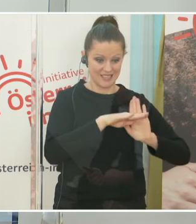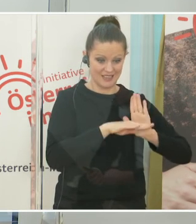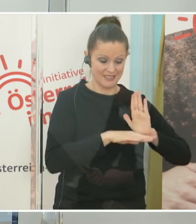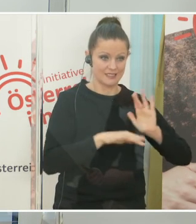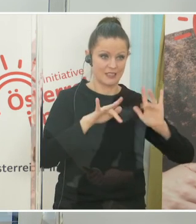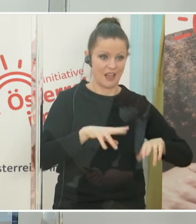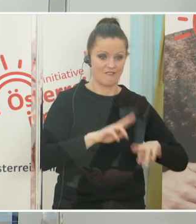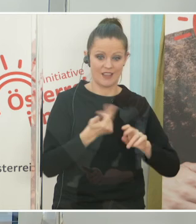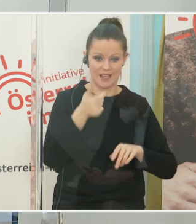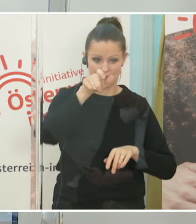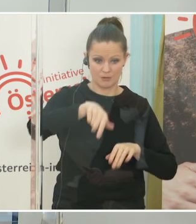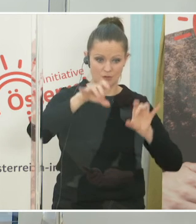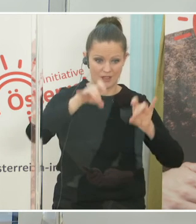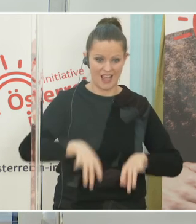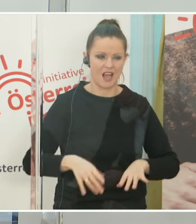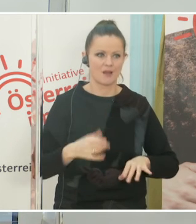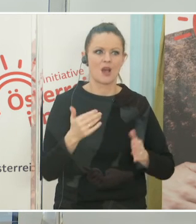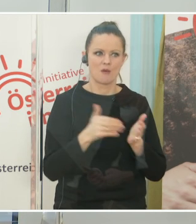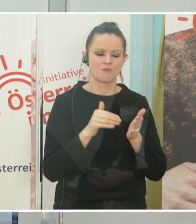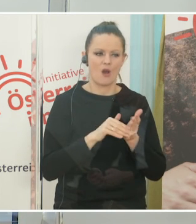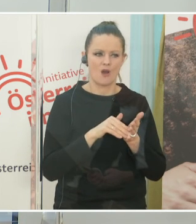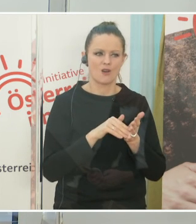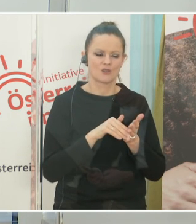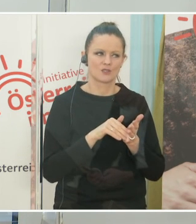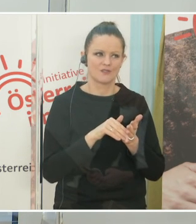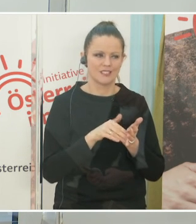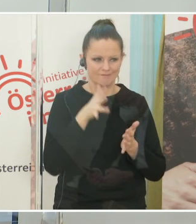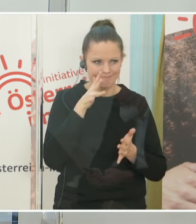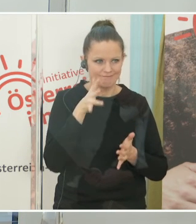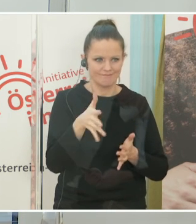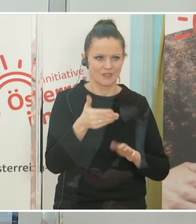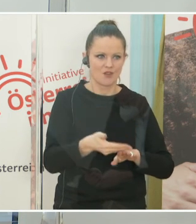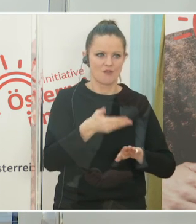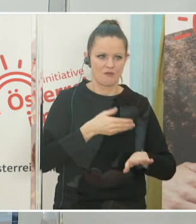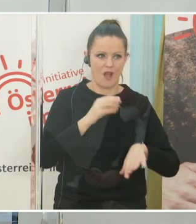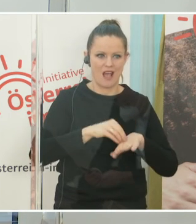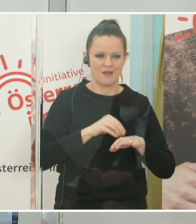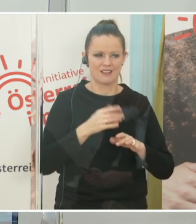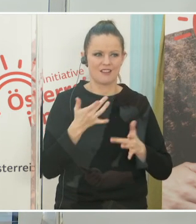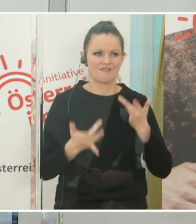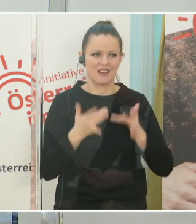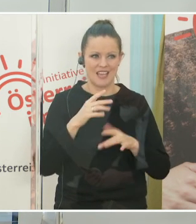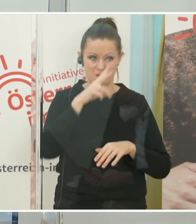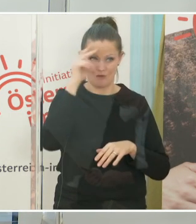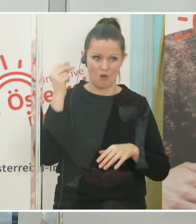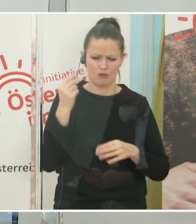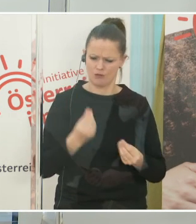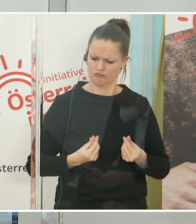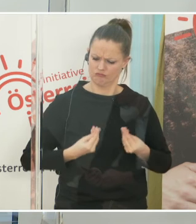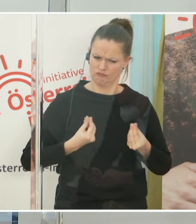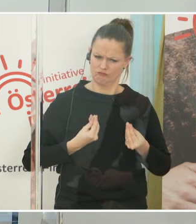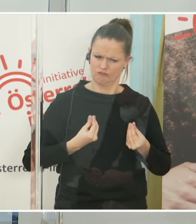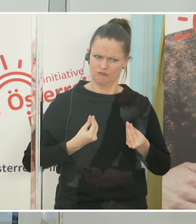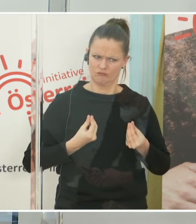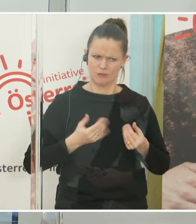doch einige Zeit gebraucht in der Voranmeldung. Das mag in der Öffentlichkeit als zu langsamer Beginn wahrgenommen worden sein. De facto